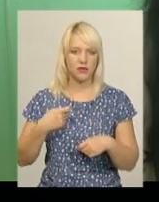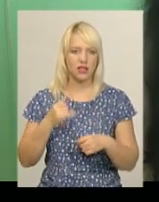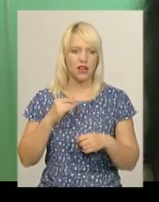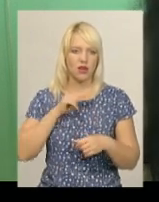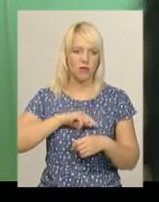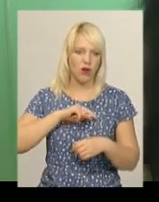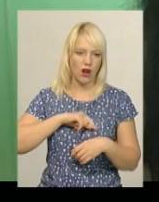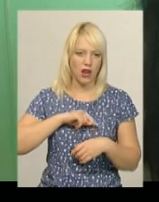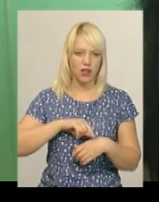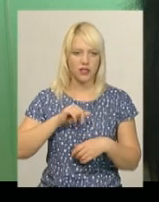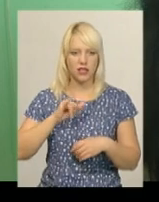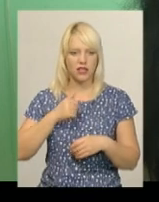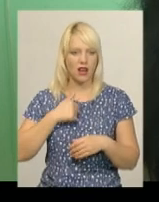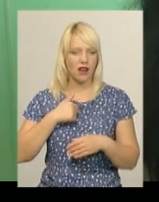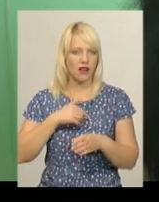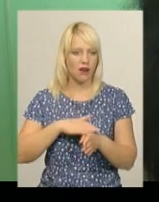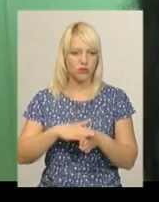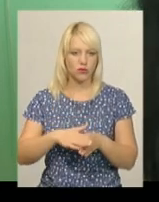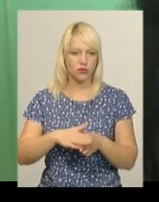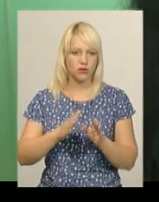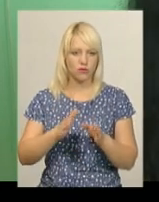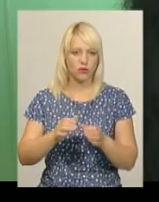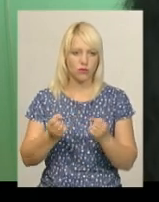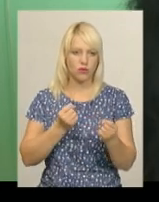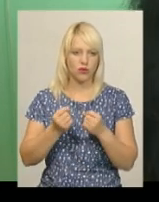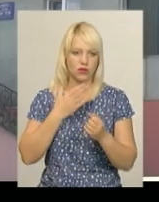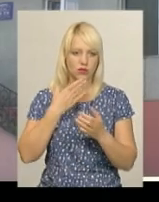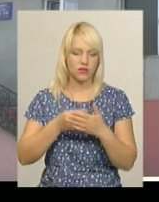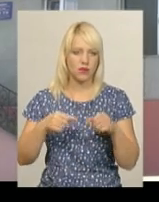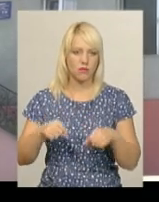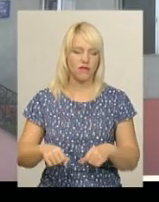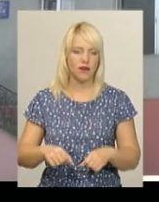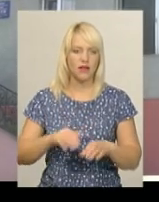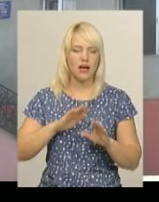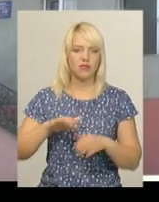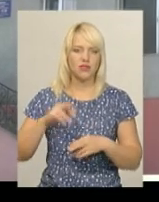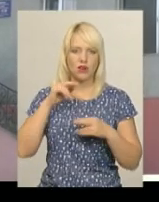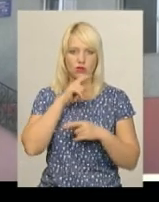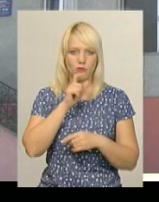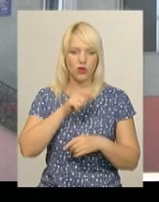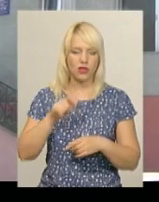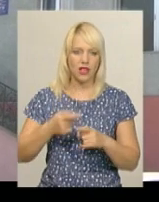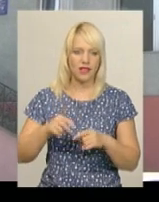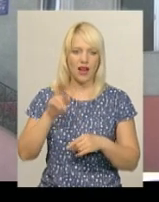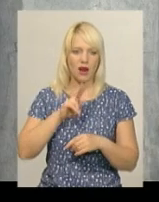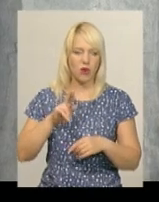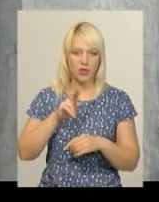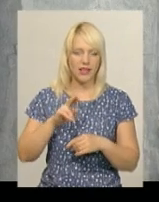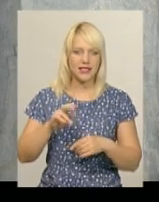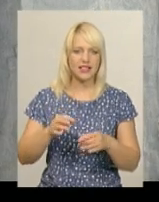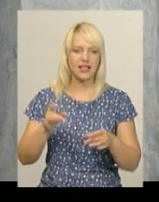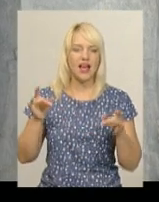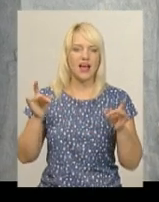моральні, і я абсолютно буду боротися за свої права. Після отруєння людей Ярмолинецький кафе-бар на дотримання